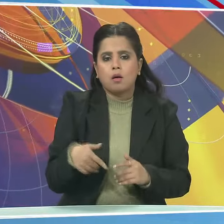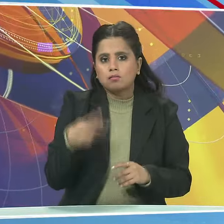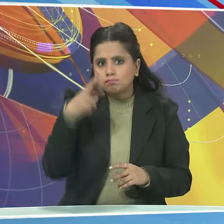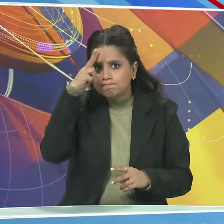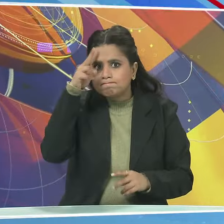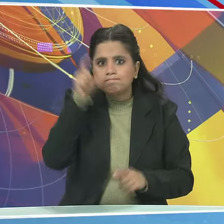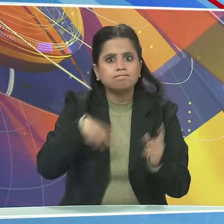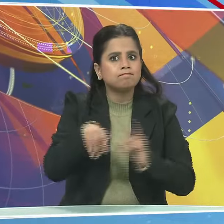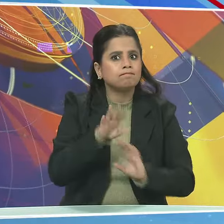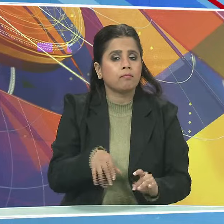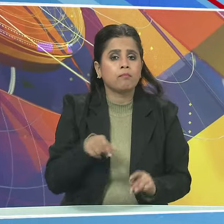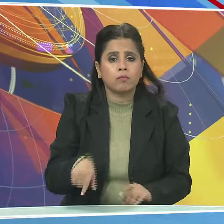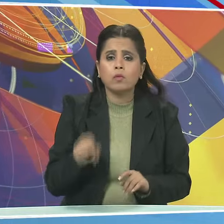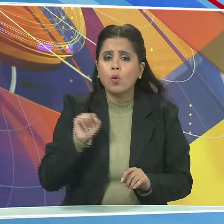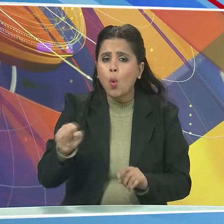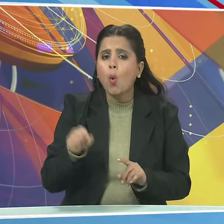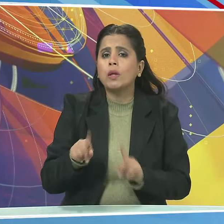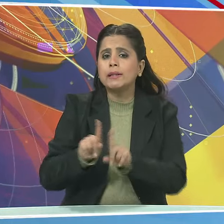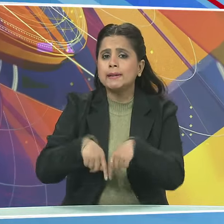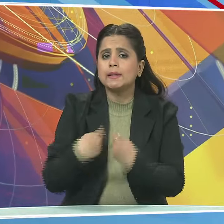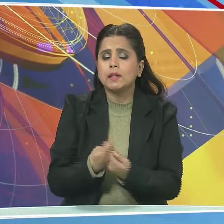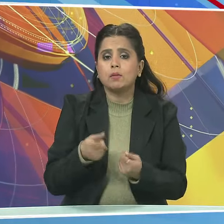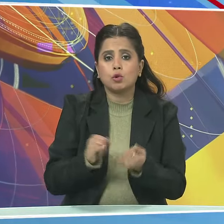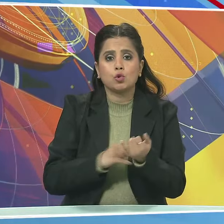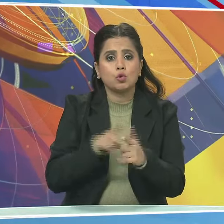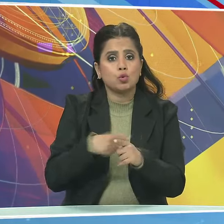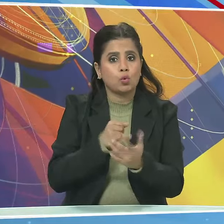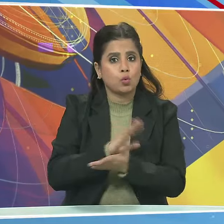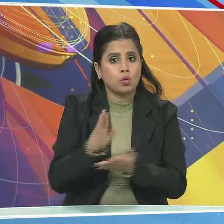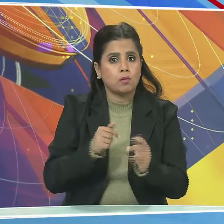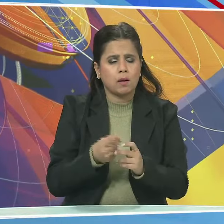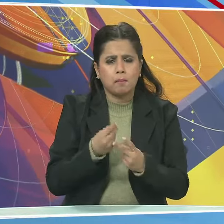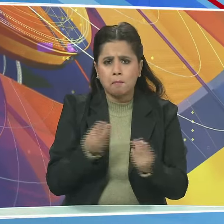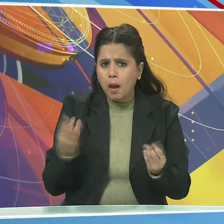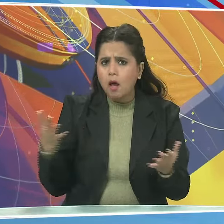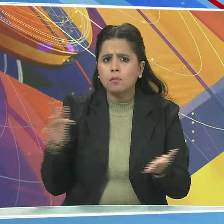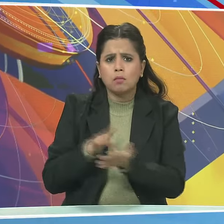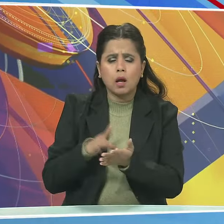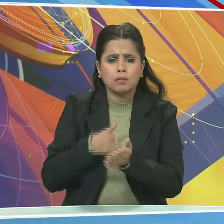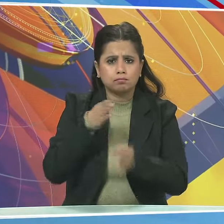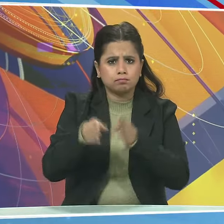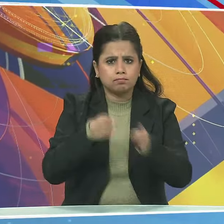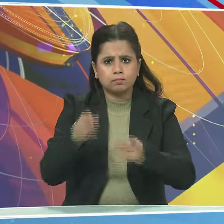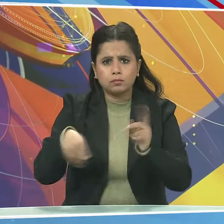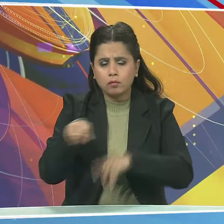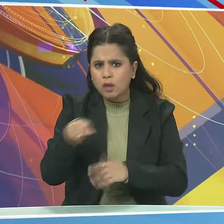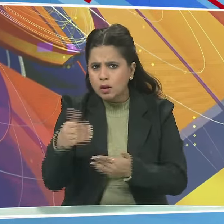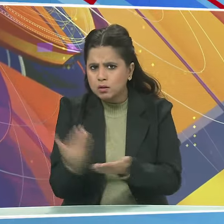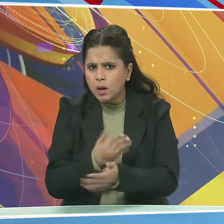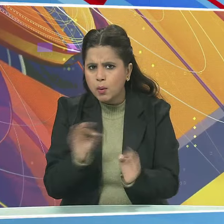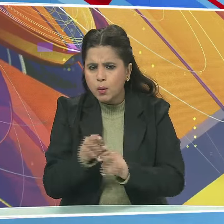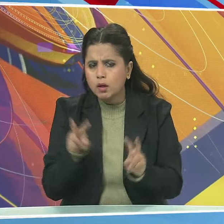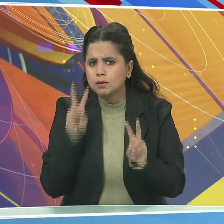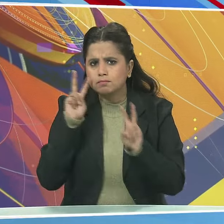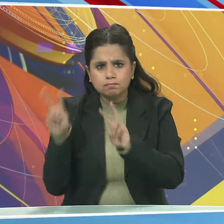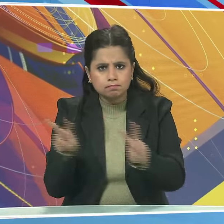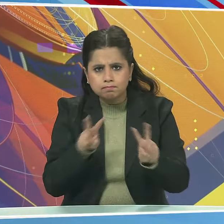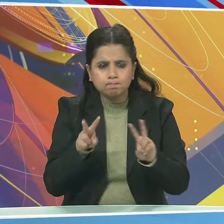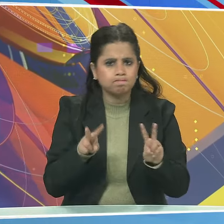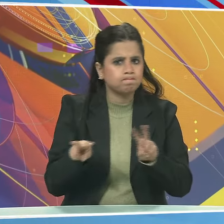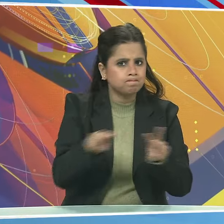है प्रशासन की टीम ने जोशी मट के कई इलाकों का दोरा कर असुरक्षित इलाकों का सर्वे किया